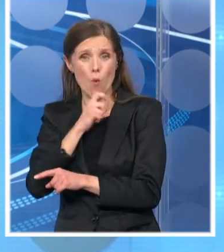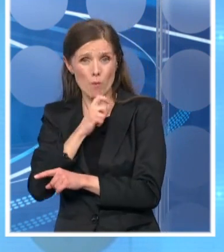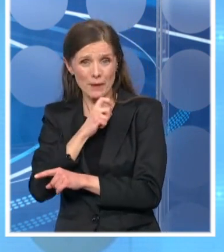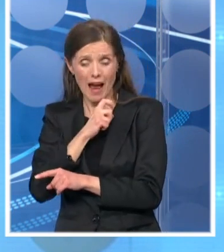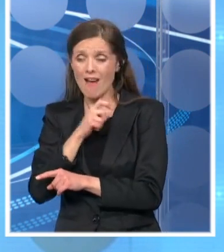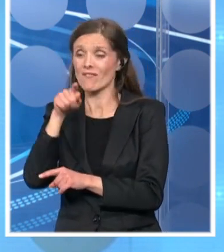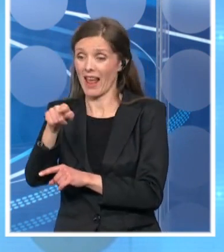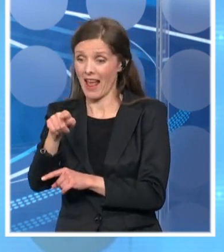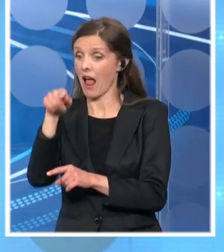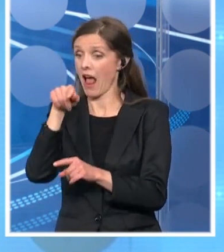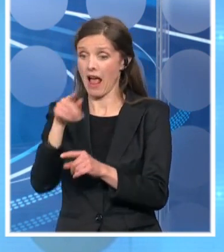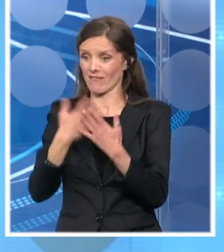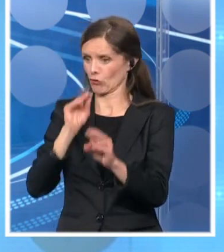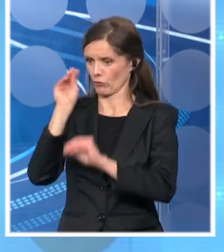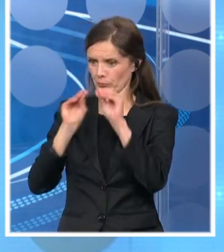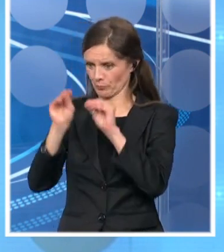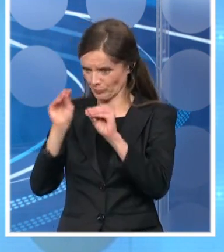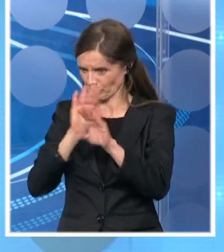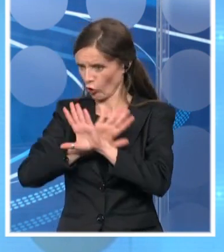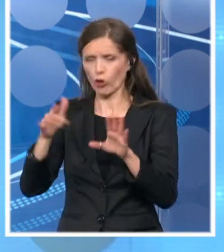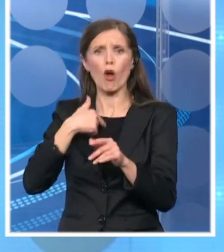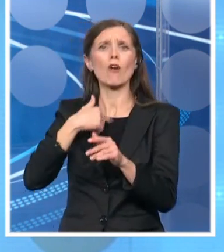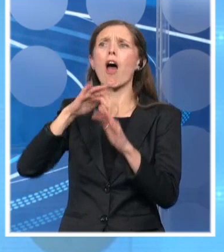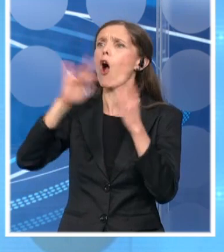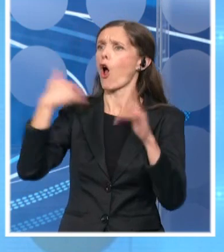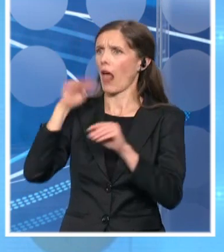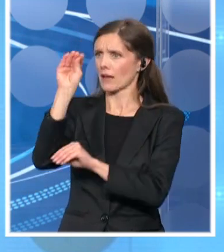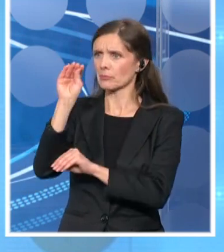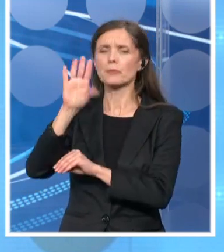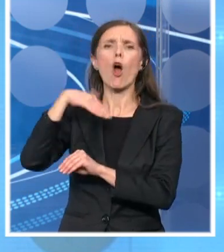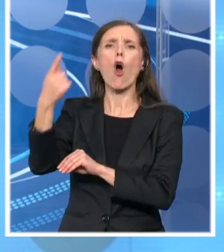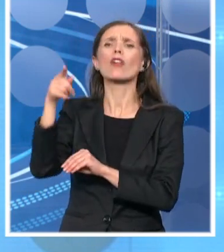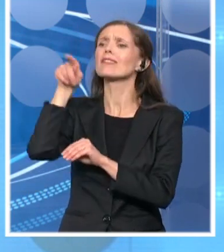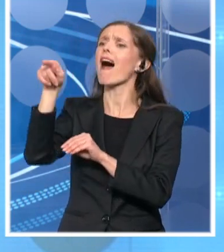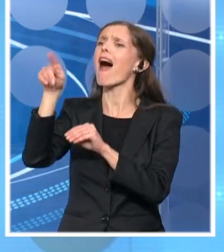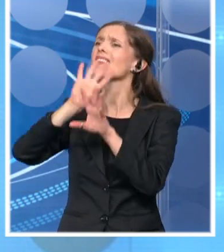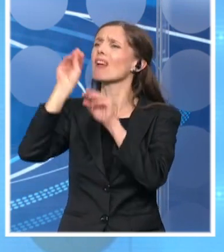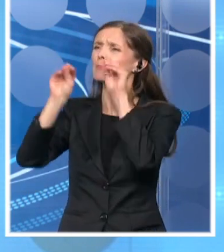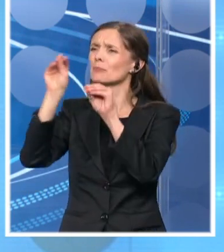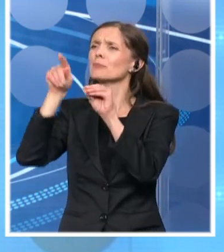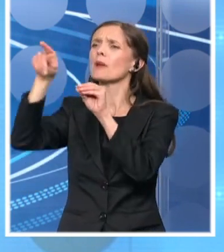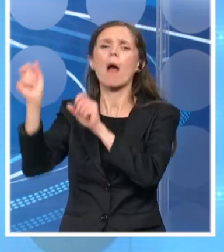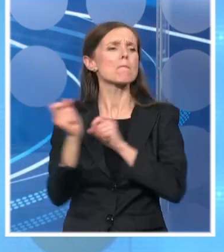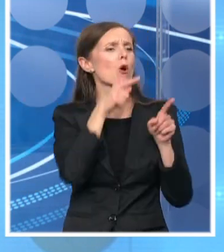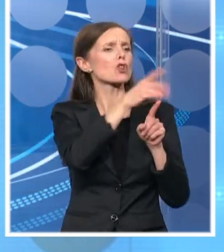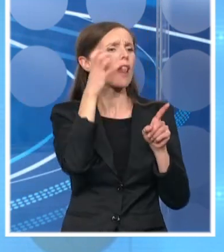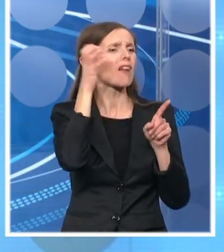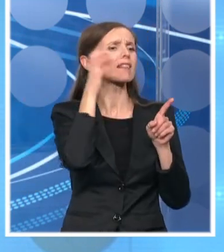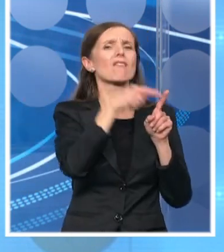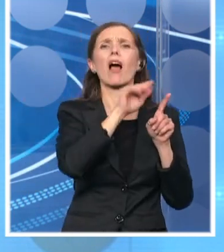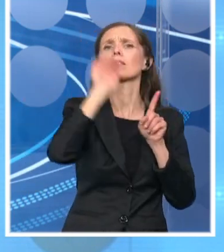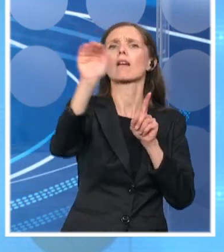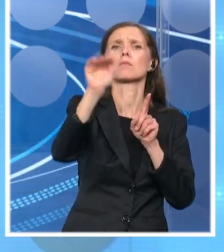Dakle, nema potrebe da se oni javljaju bilo kome. Nakon toga mi imamo sve njihove podatke, odnosno e-mail i kontakt broj telefona. Oni će